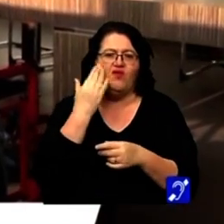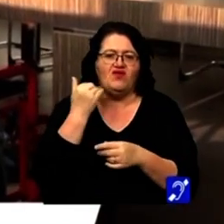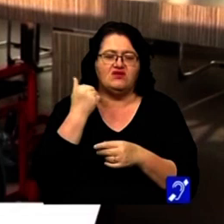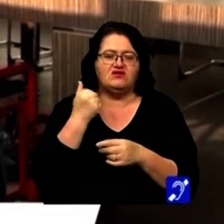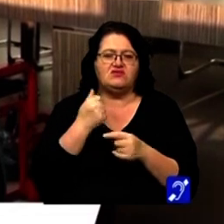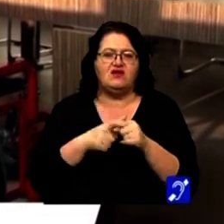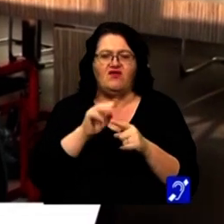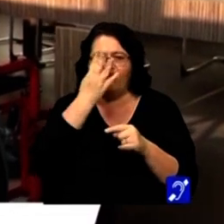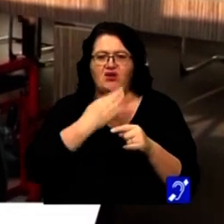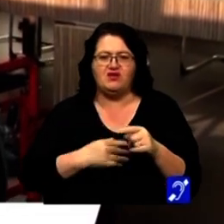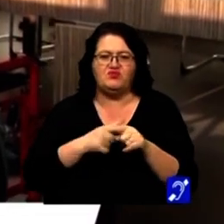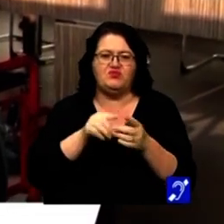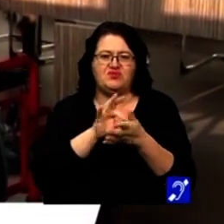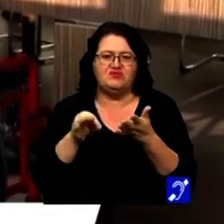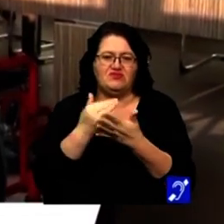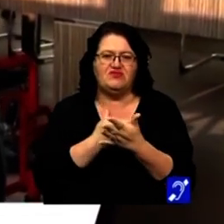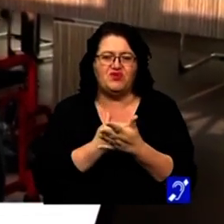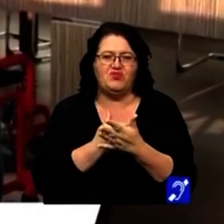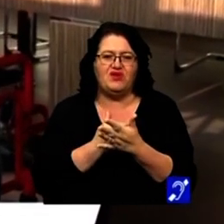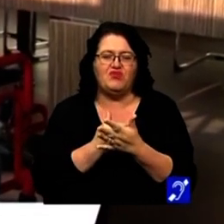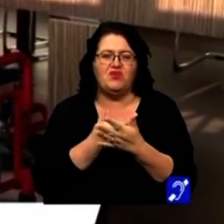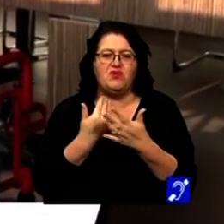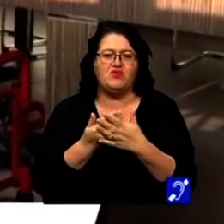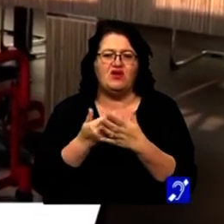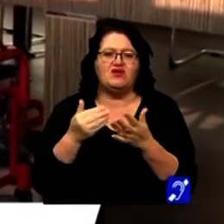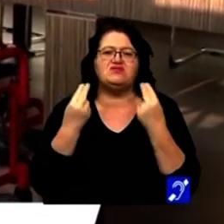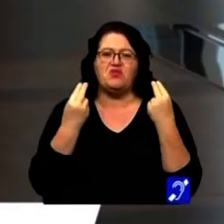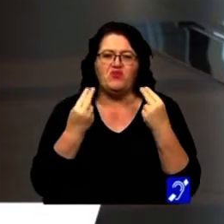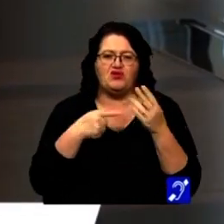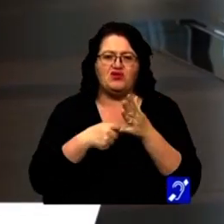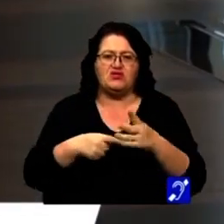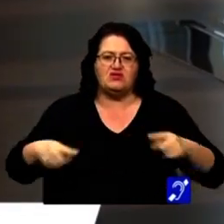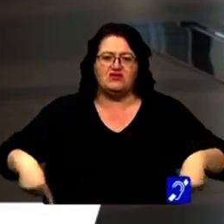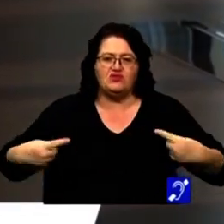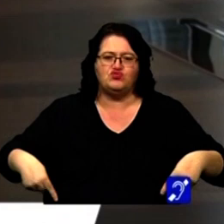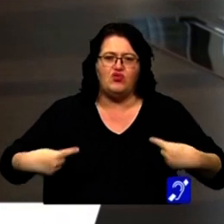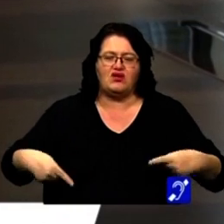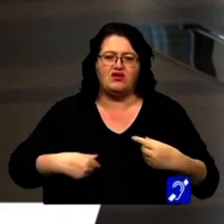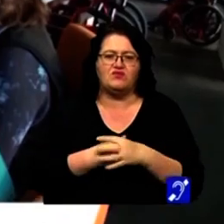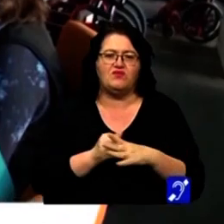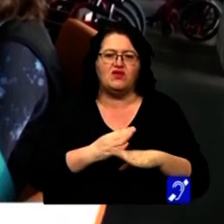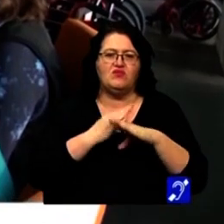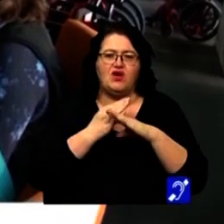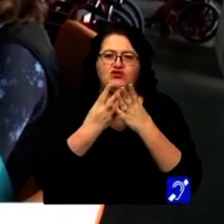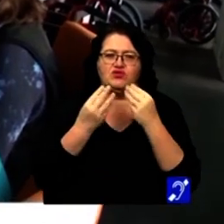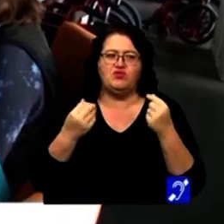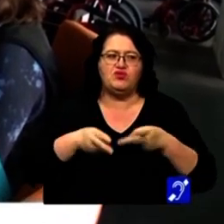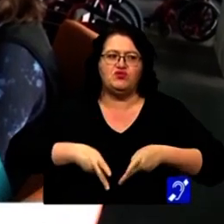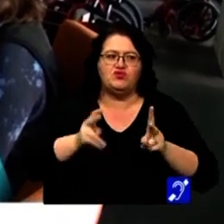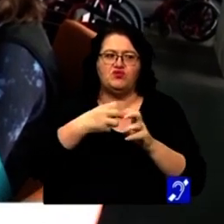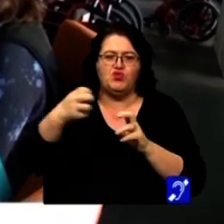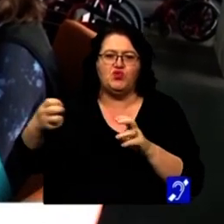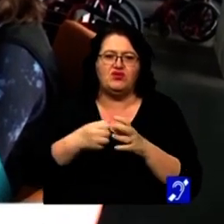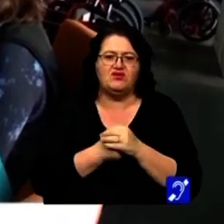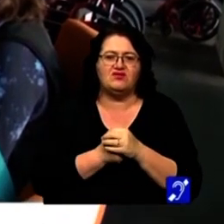paralizie cerebrale, cu tetrapare zăspastică, pentru care sunt foarte importante aceste cărucioare. Mă ajută foarte mult la drum lung.